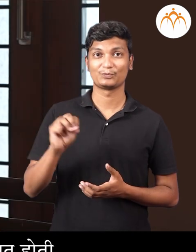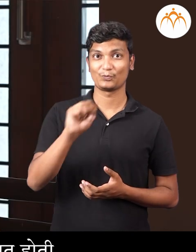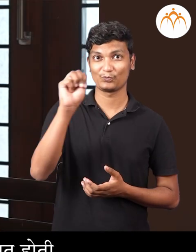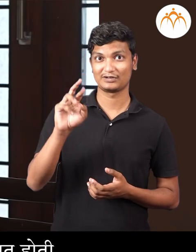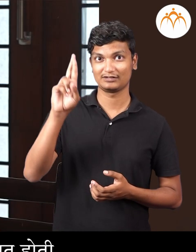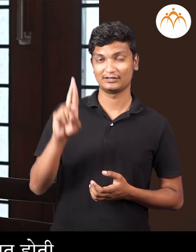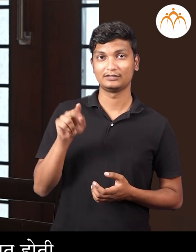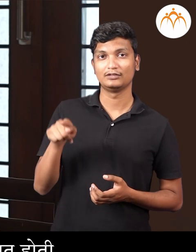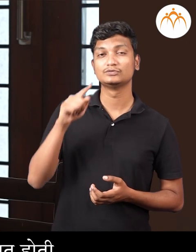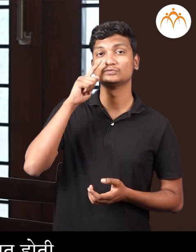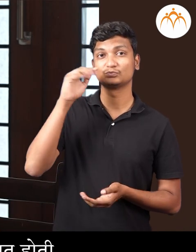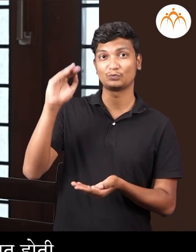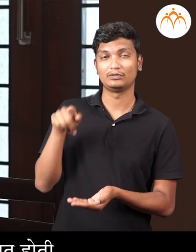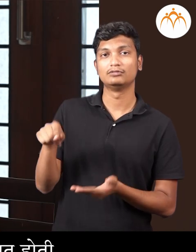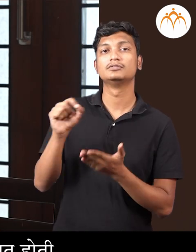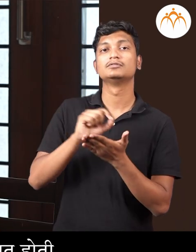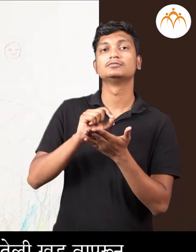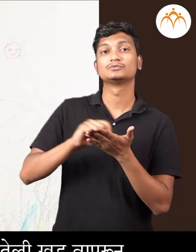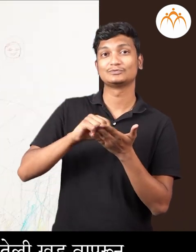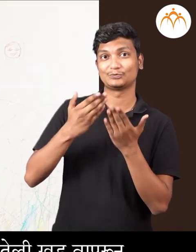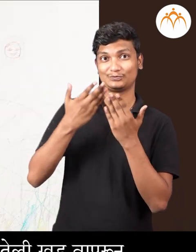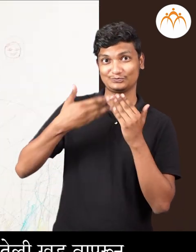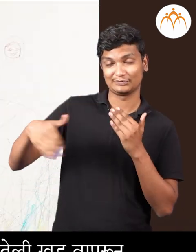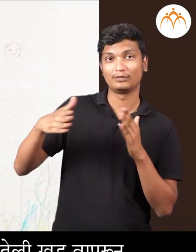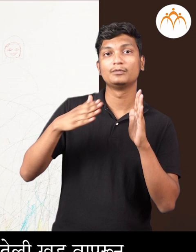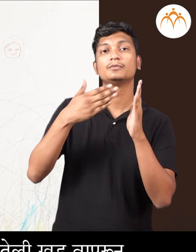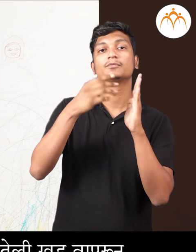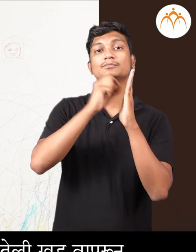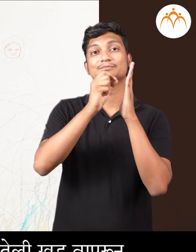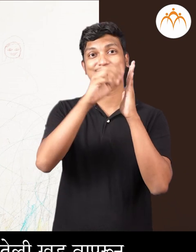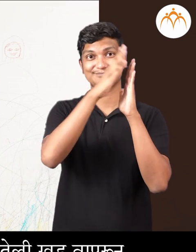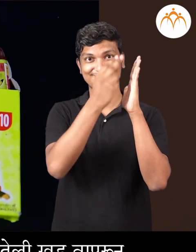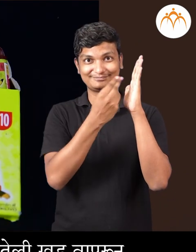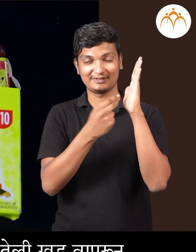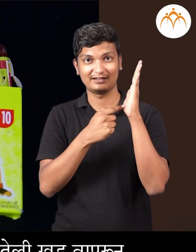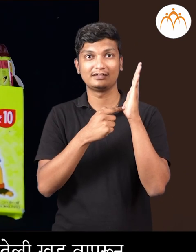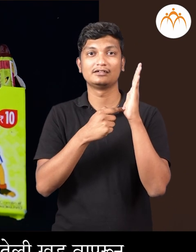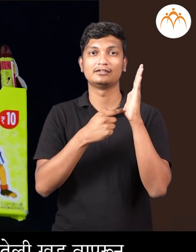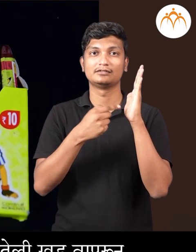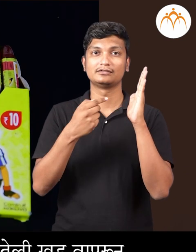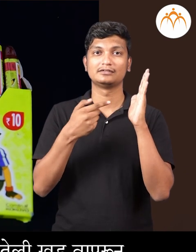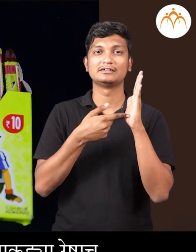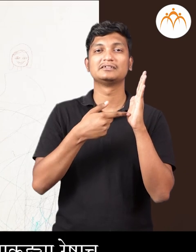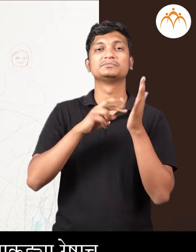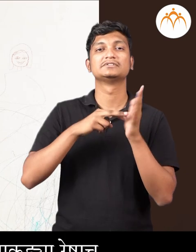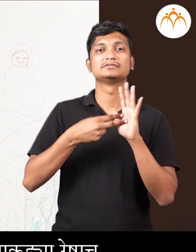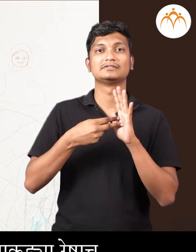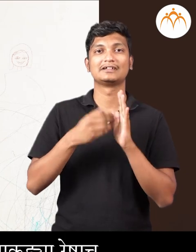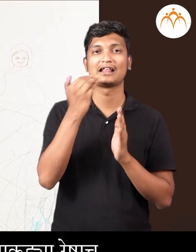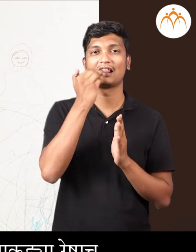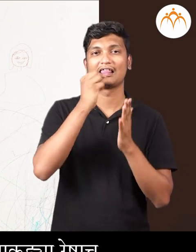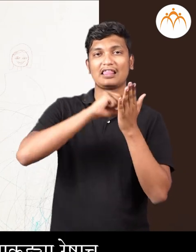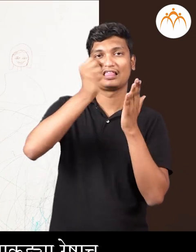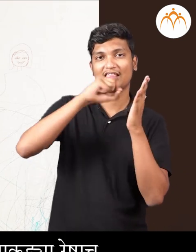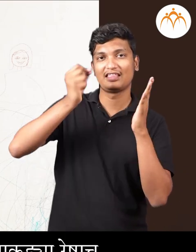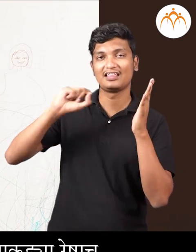जे वहां मीरा बालवाडित जात होती ते वहांती भिंतिवर चित्र काड़ेची तेली खड़ू अप्रुद चित्र मंजे काये